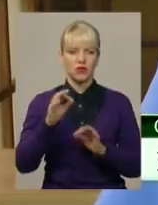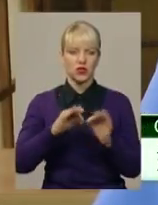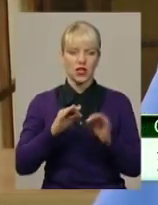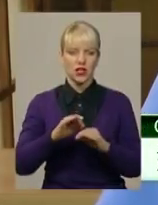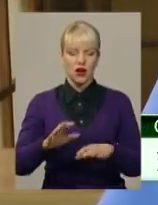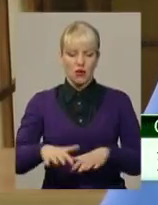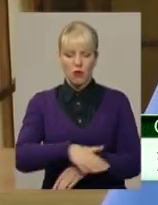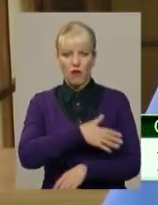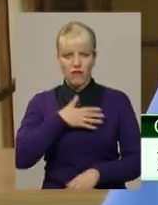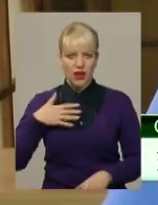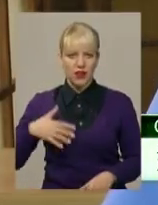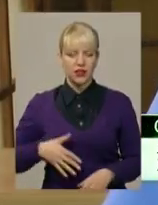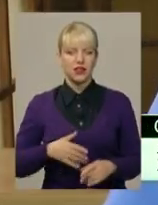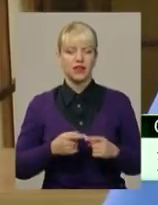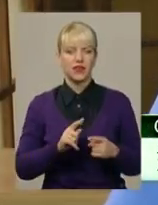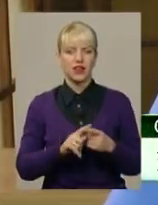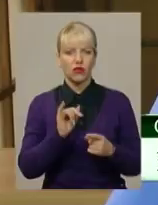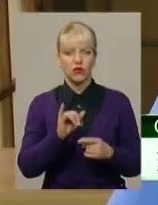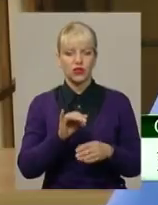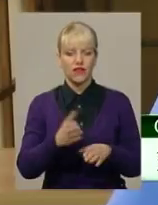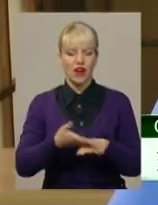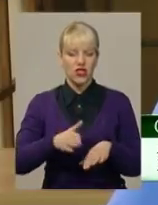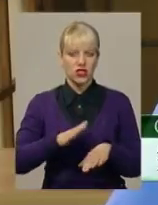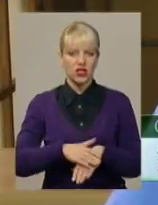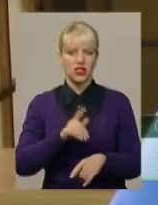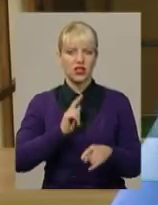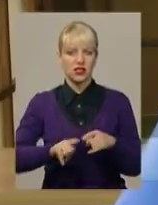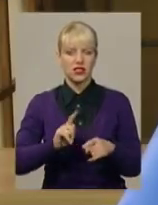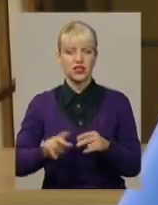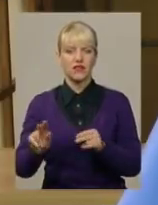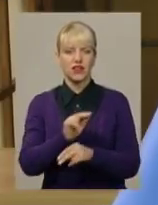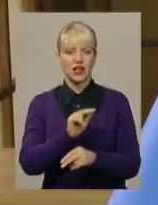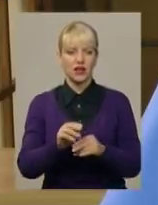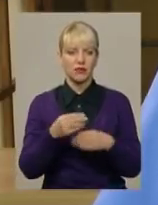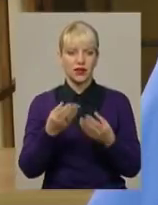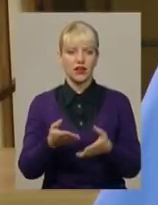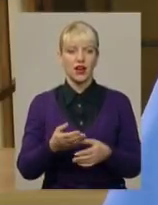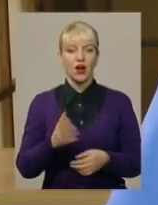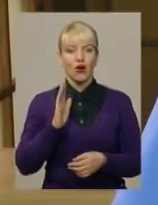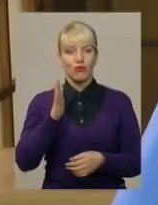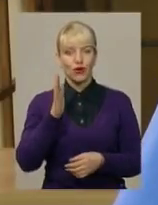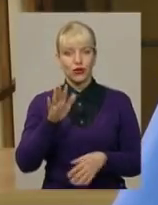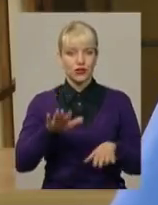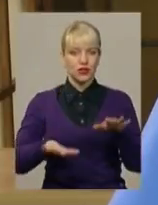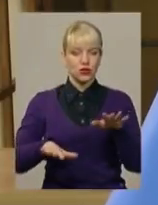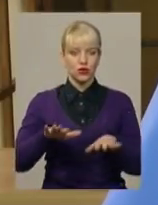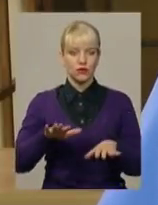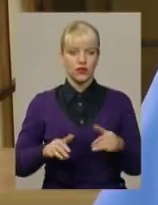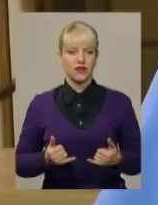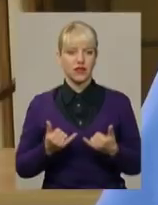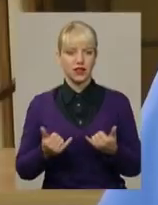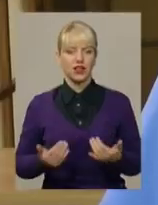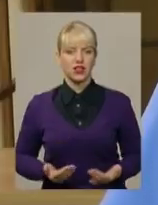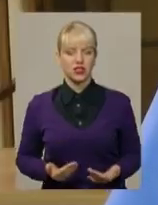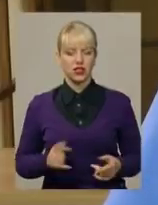опіки. Стан вкрай важкий, проводиться інтенсивна терапія, прогноз сумнівний для життя, тому що